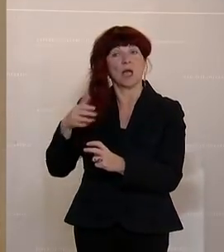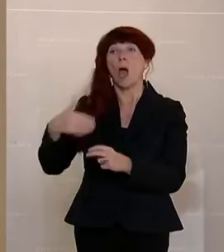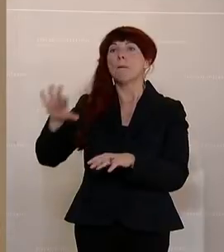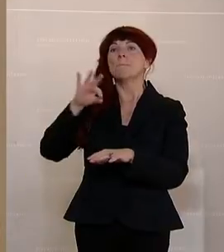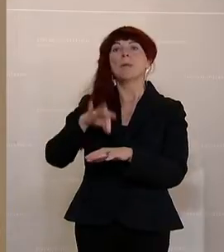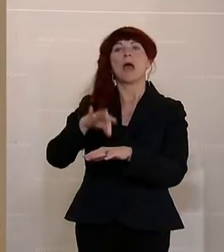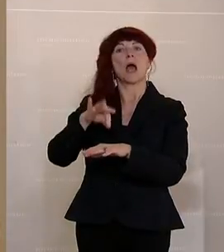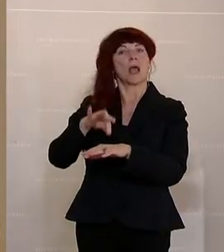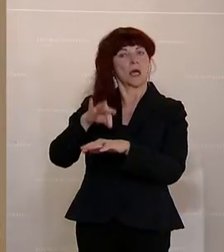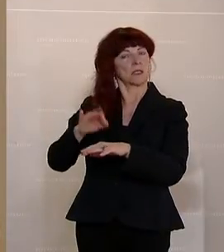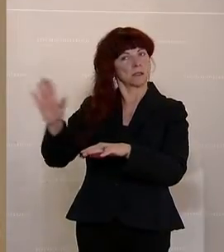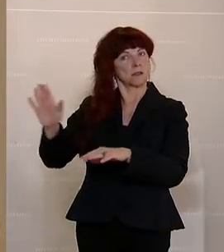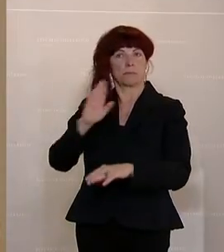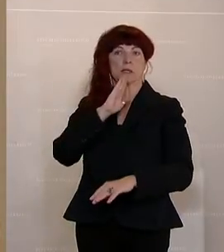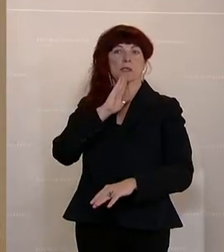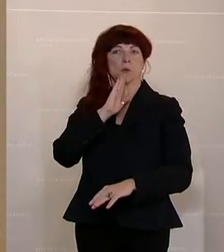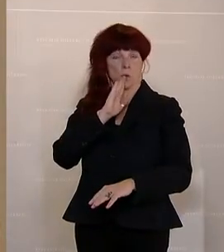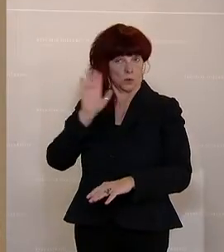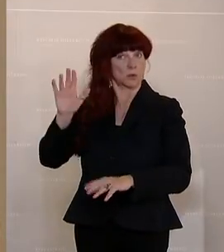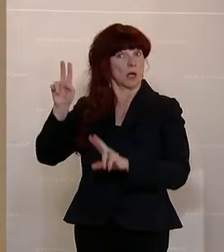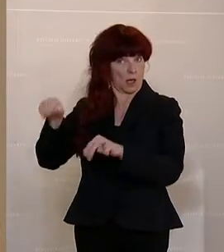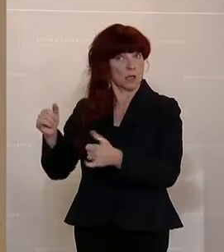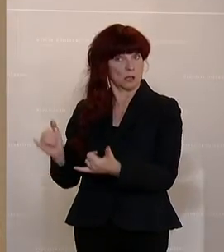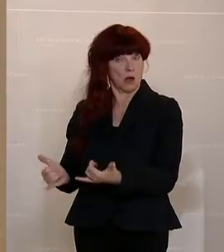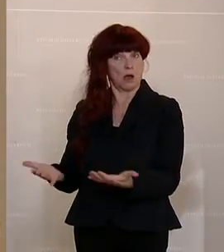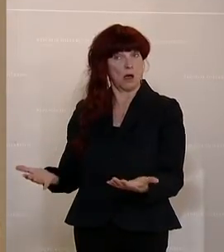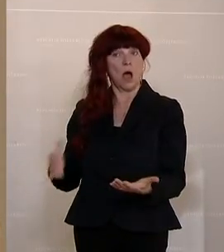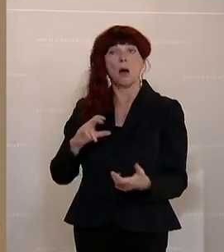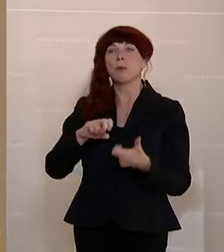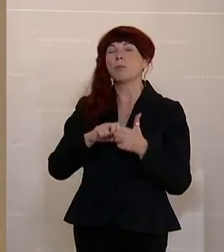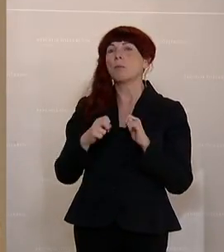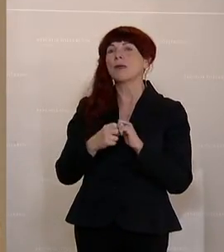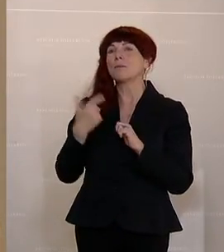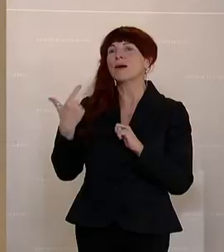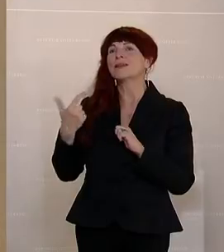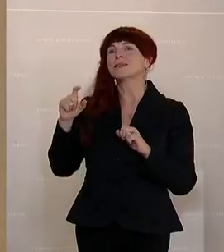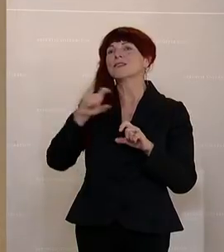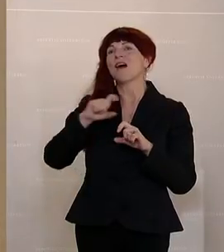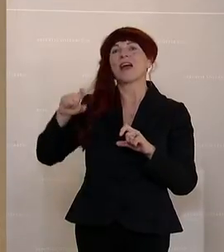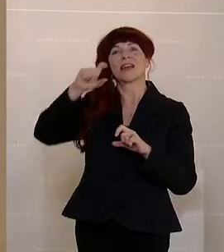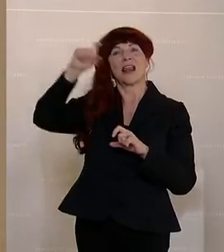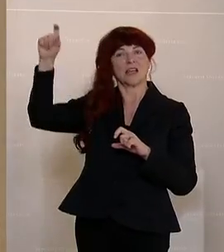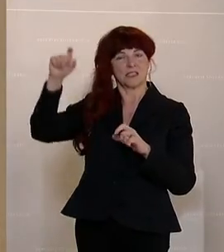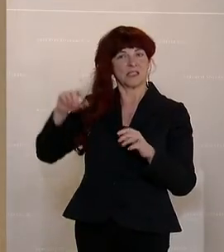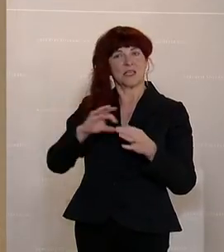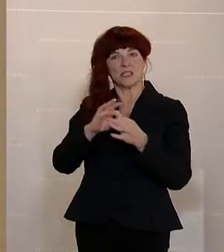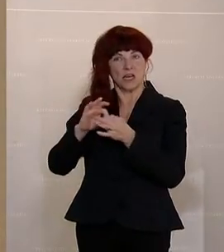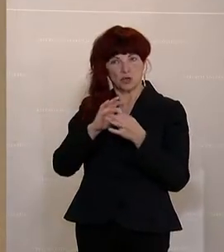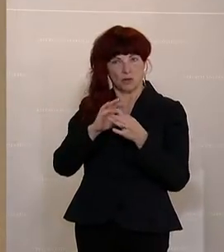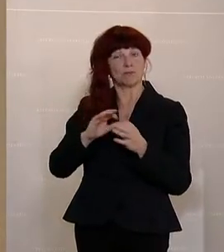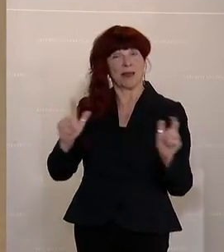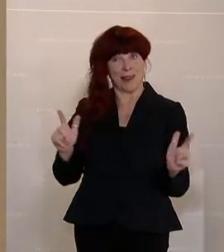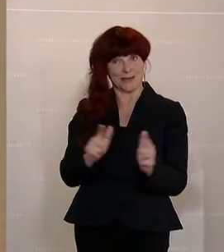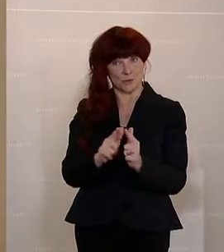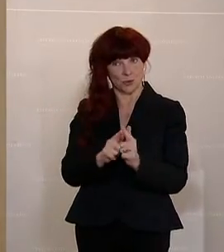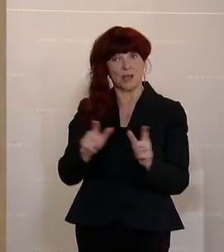Pension, ist ja gutes Recht. Das Problem ist aber, dass wir eine Zweiklassengesellschaft jetzt nicht nur in den Leistungen haben, sondern auch